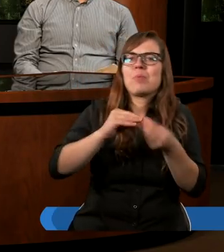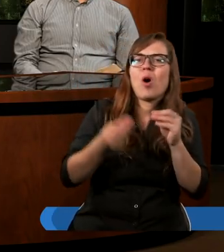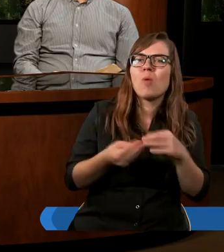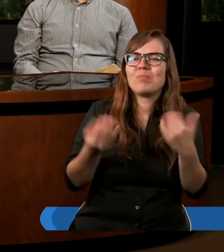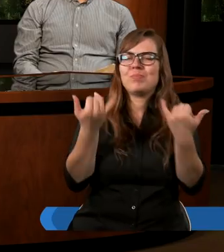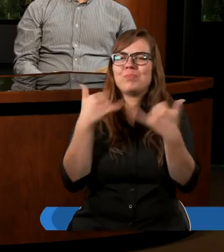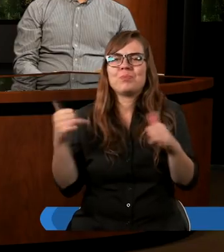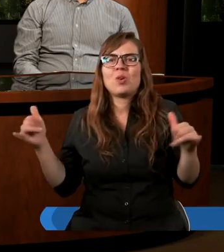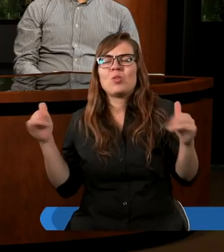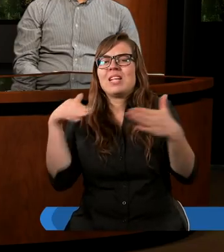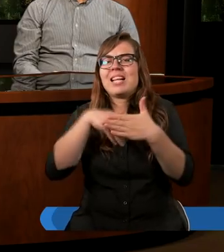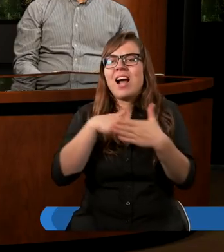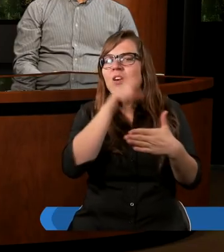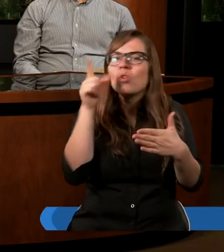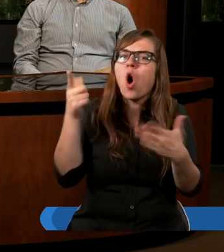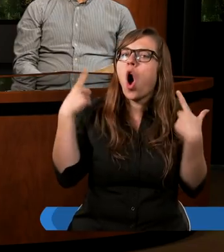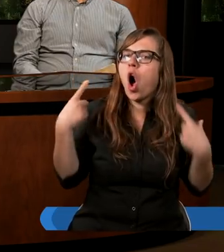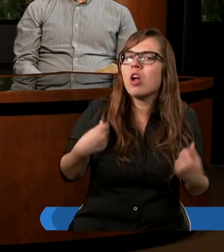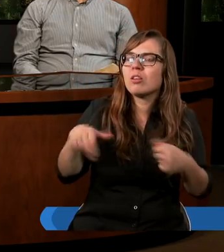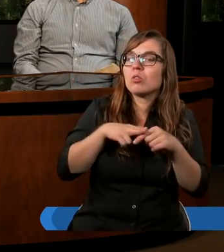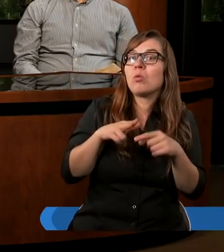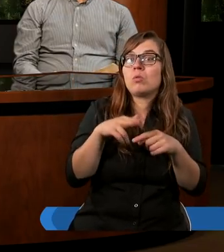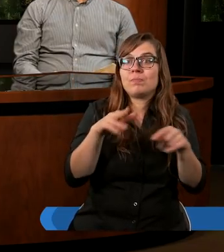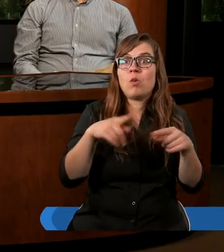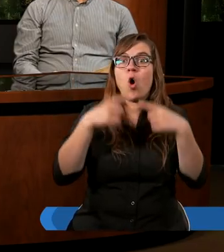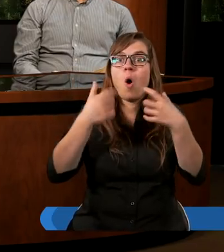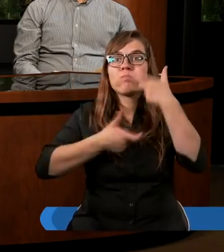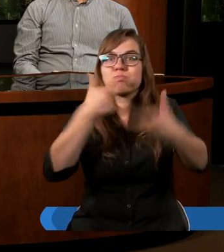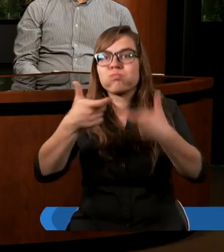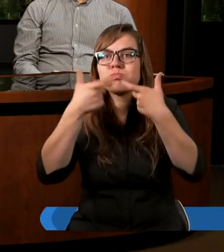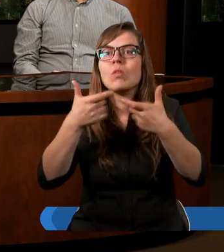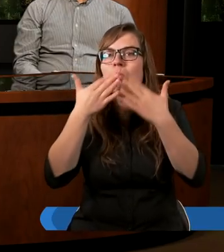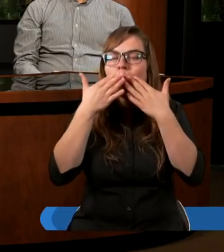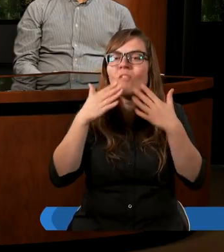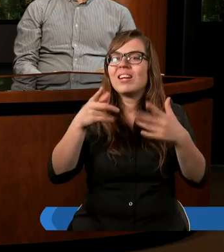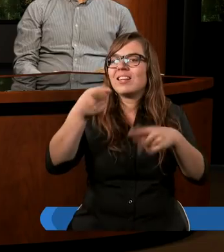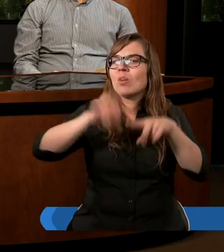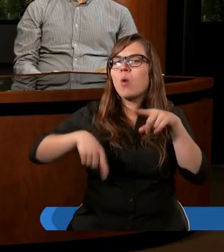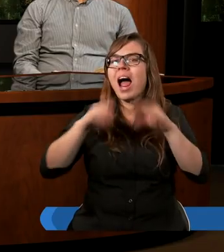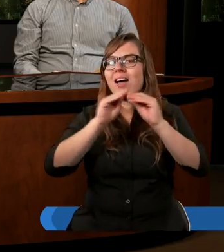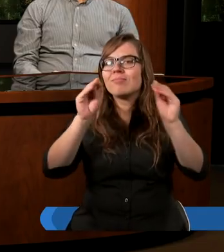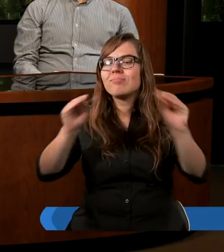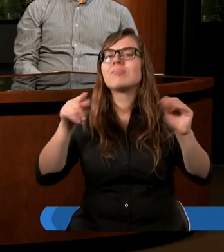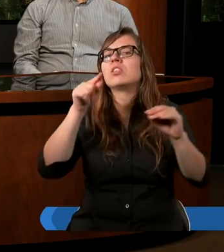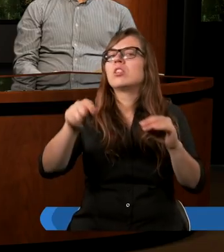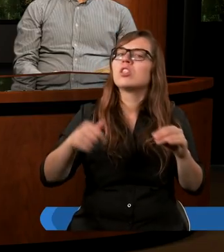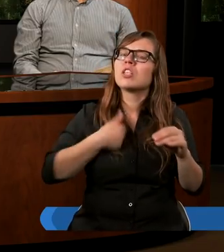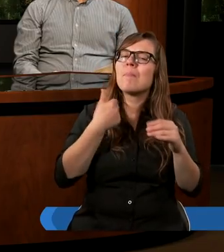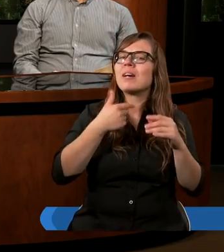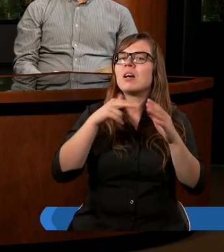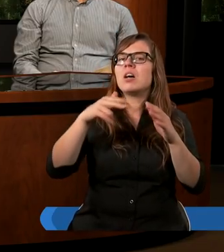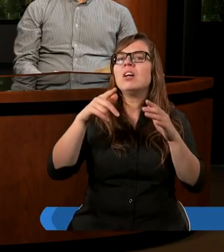prześladowania, kiedy przychodzą osoby, które przedstawiają różne nauki, że to właśnie przyczynia się do tego, że odchodzimy od